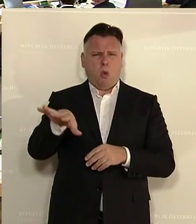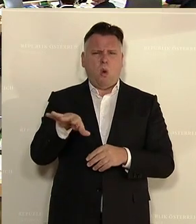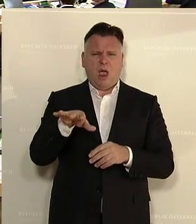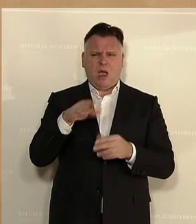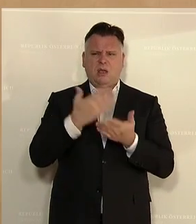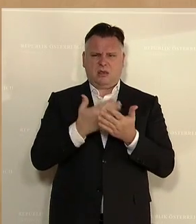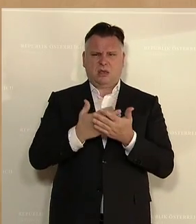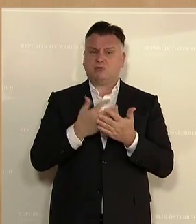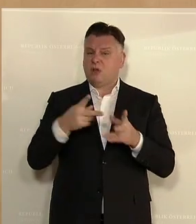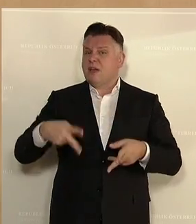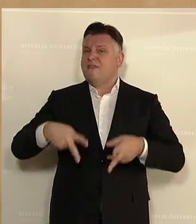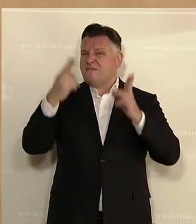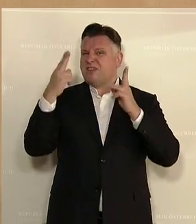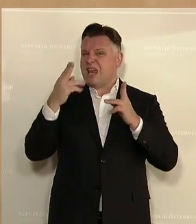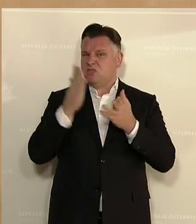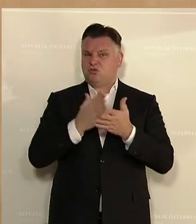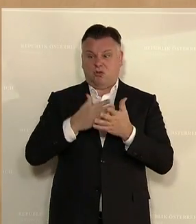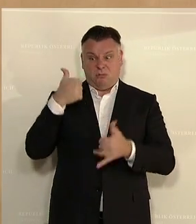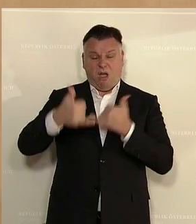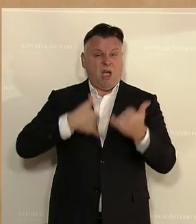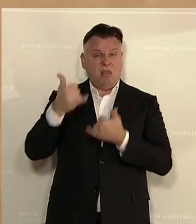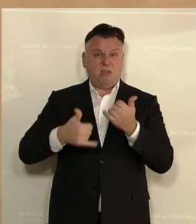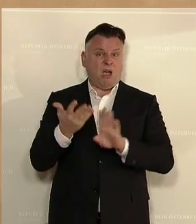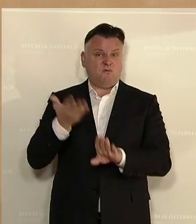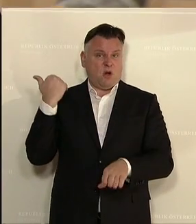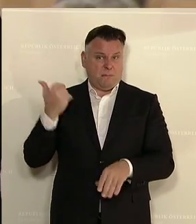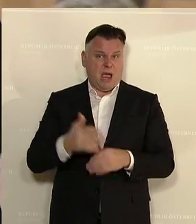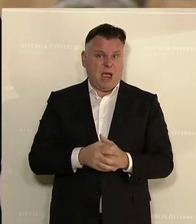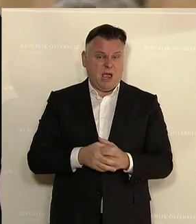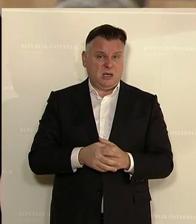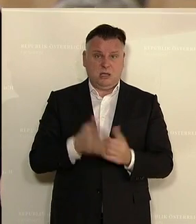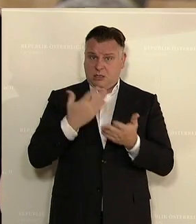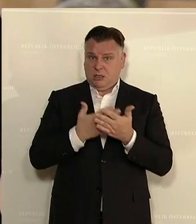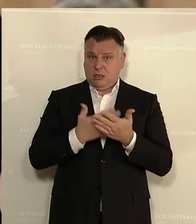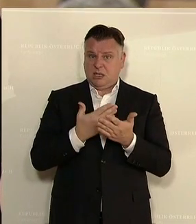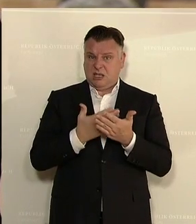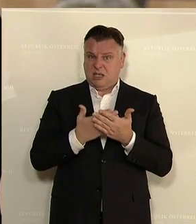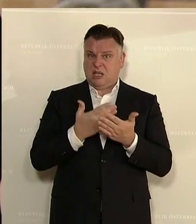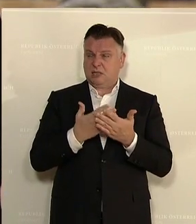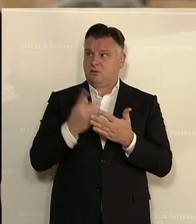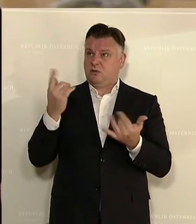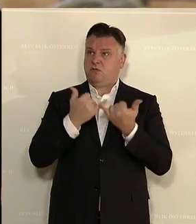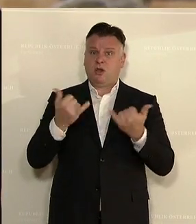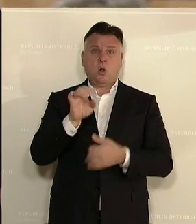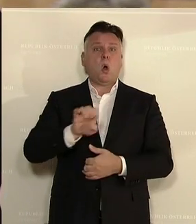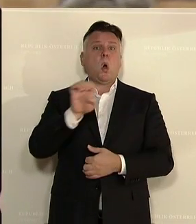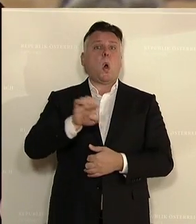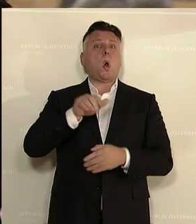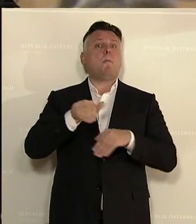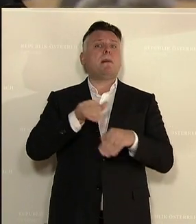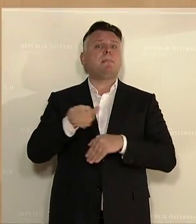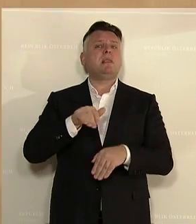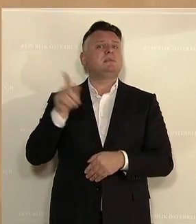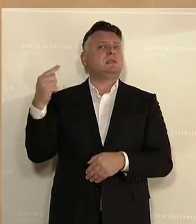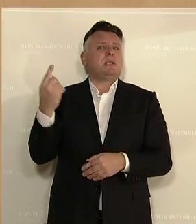die Frist ja seit über einem Jahr verstrichen ist. Könnten Sie da dazu eine Stellungnahme abgeben, wie es Ihnen als Europaministerin dabei geht?